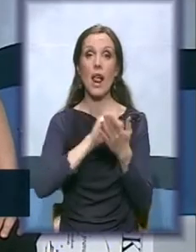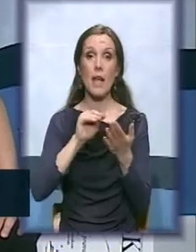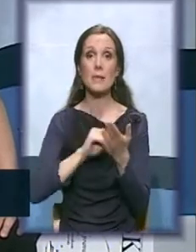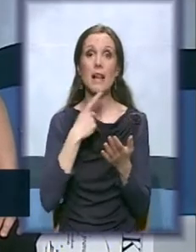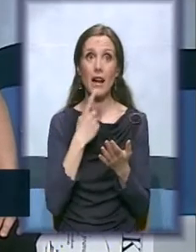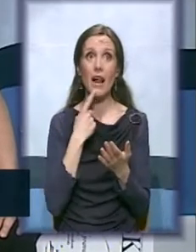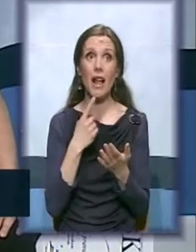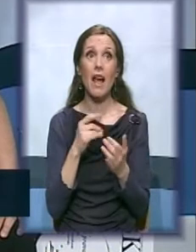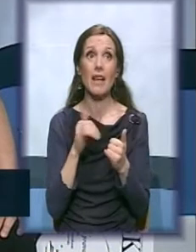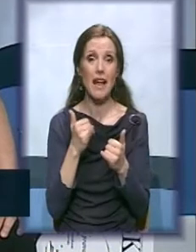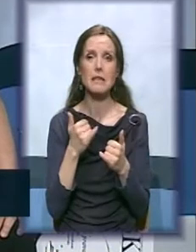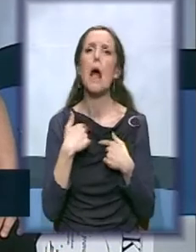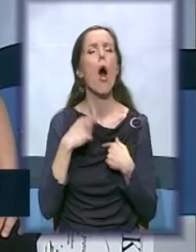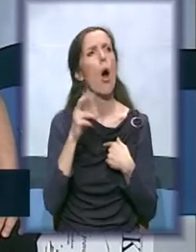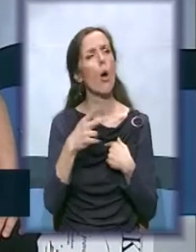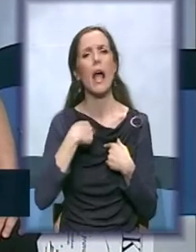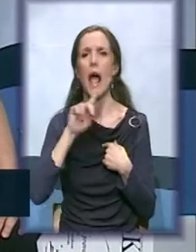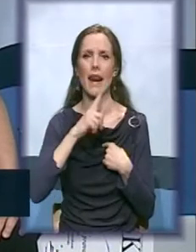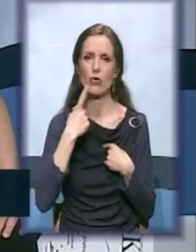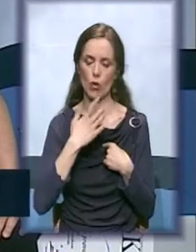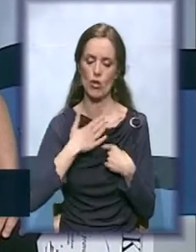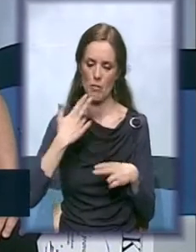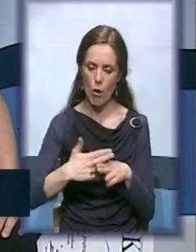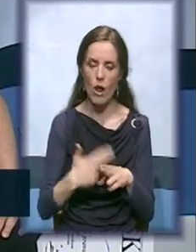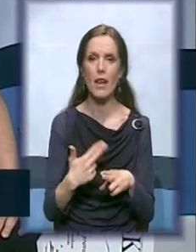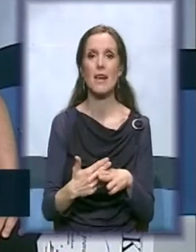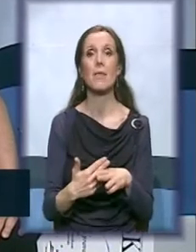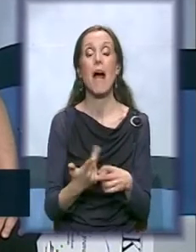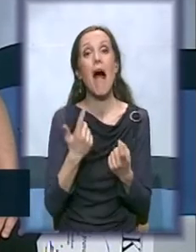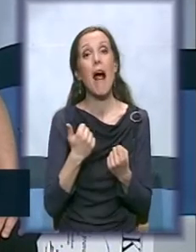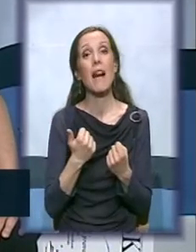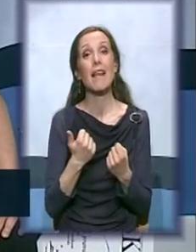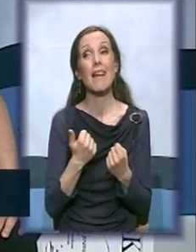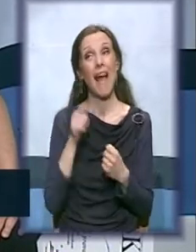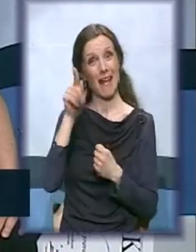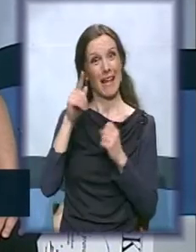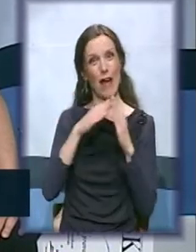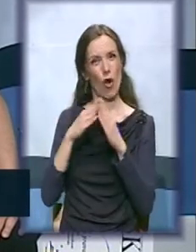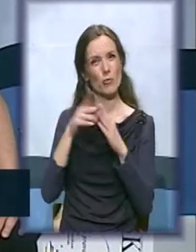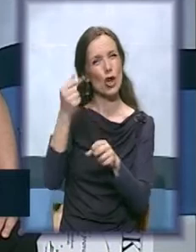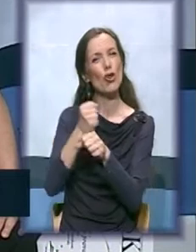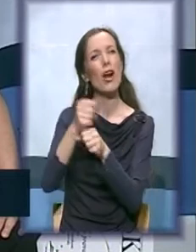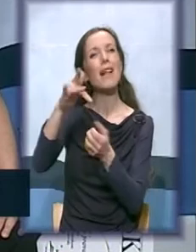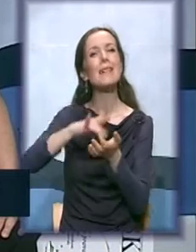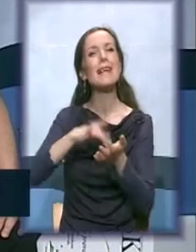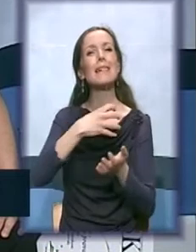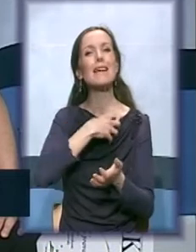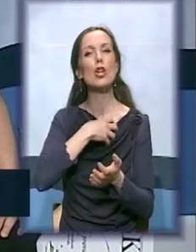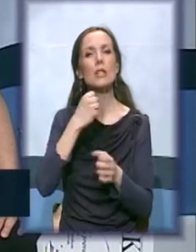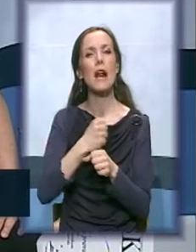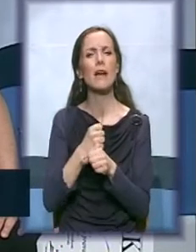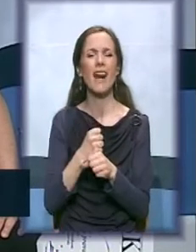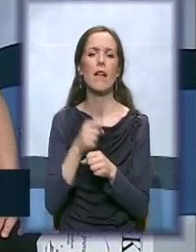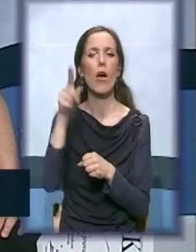Ona kaže, pa da, ja se neću predstaviti, ja neću dati svoje ime, ali znate, ta komšinica u Centru za socijalni rad zna ona